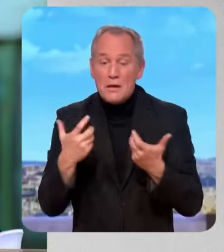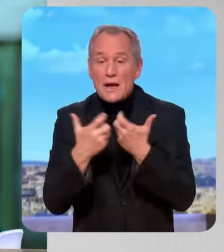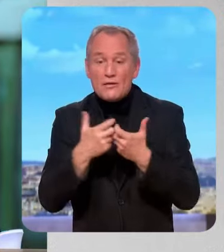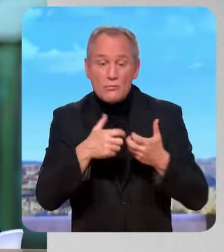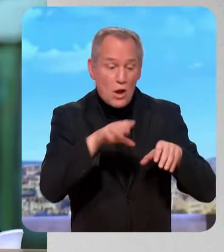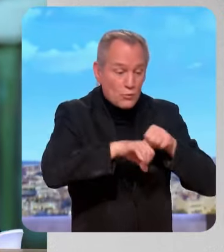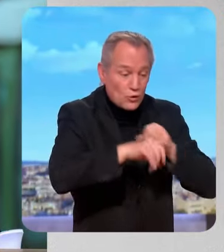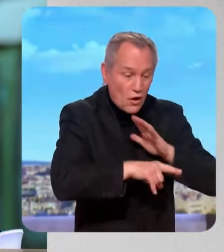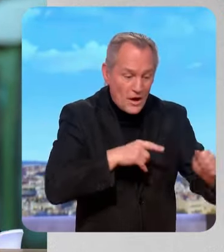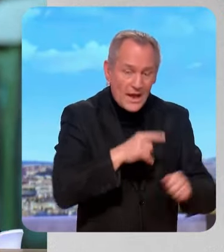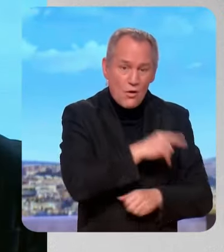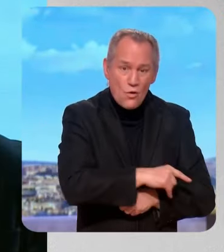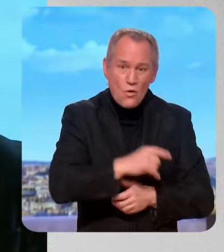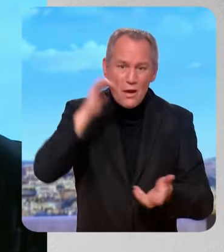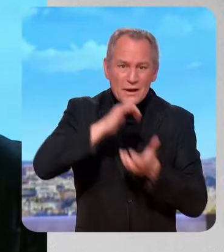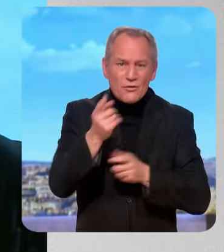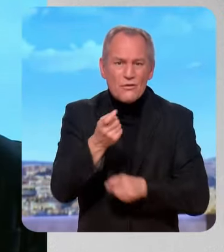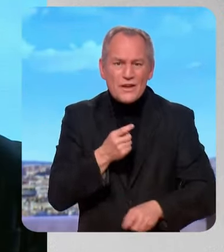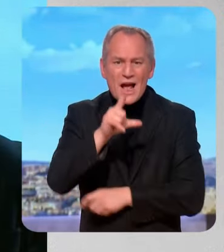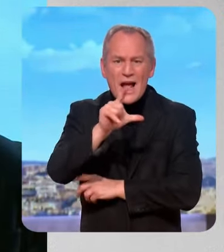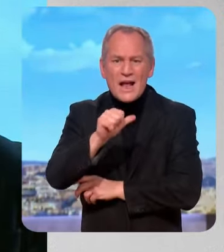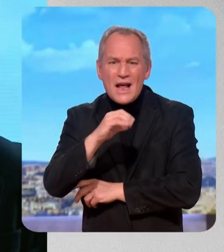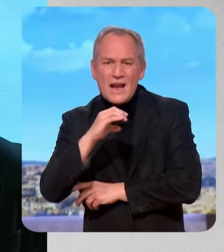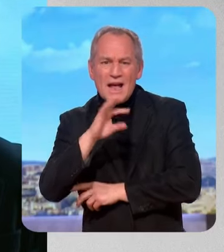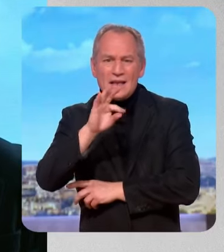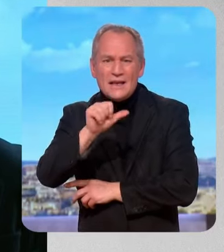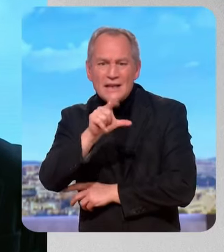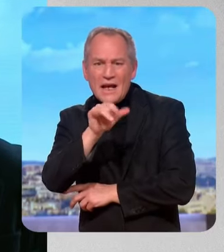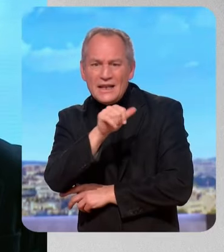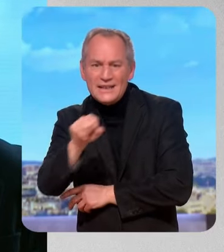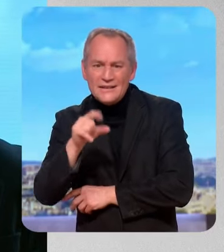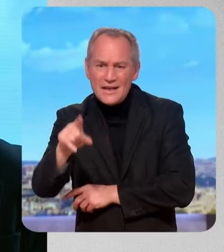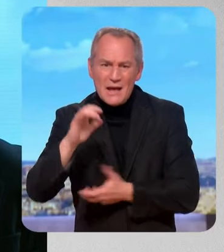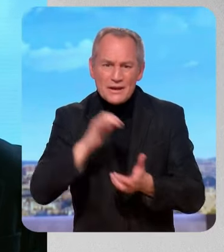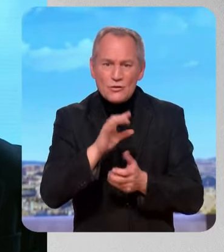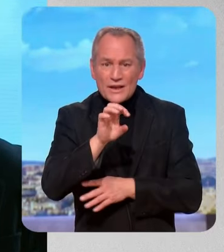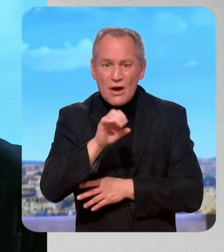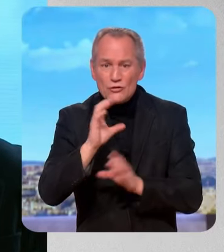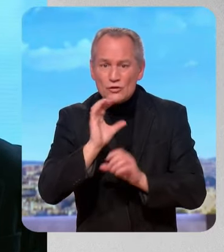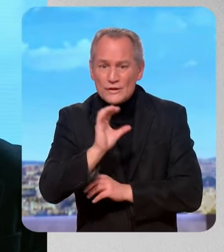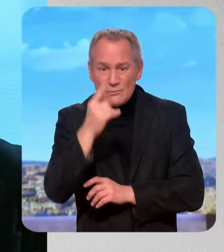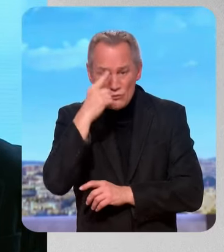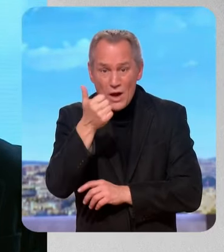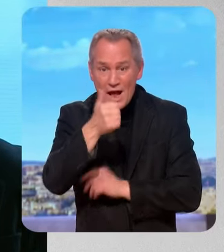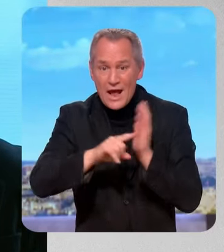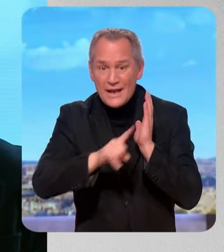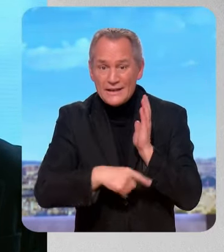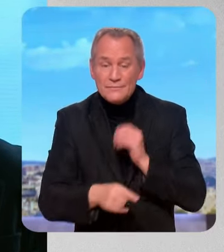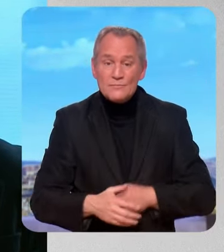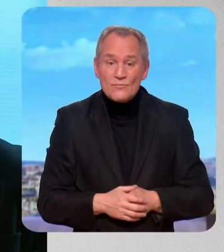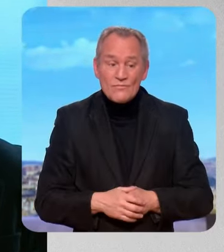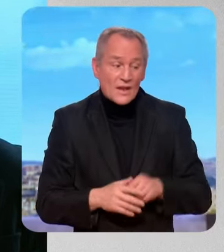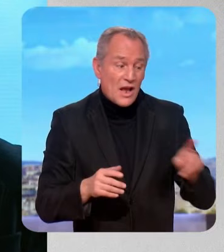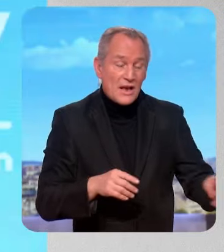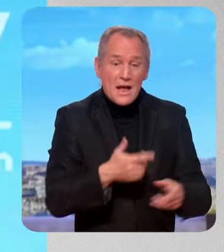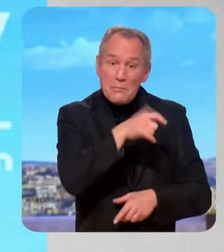de lait sont pressurisés par l'actalis, qui leur impose un prix de 40 centimes le litre. Nous consommateurs, les personnes qui nous regardent devant la télé, le payent